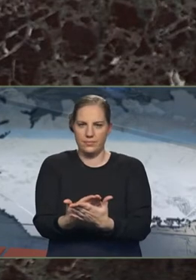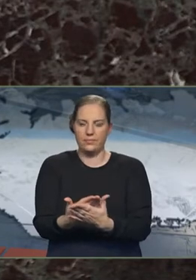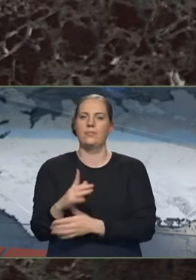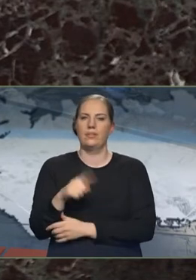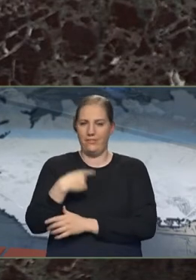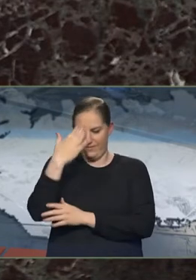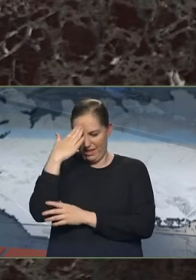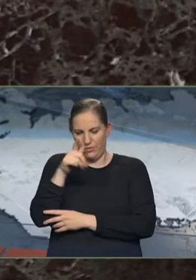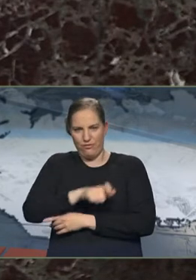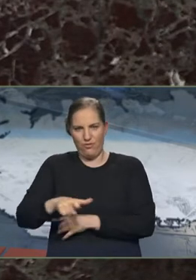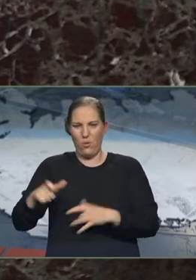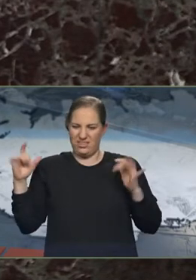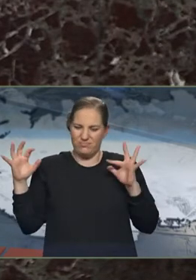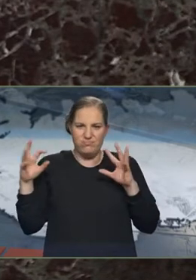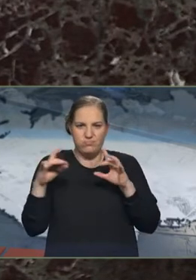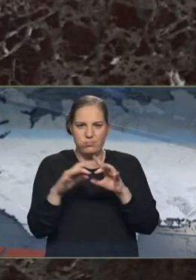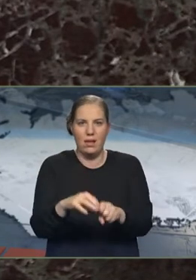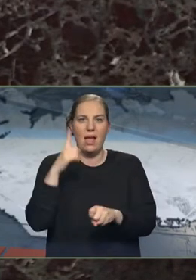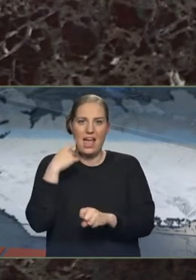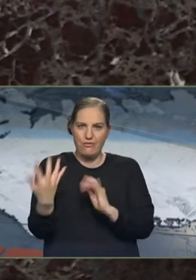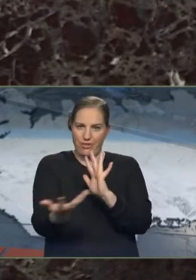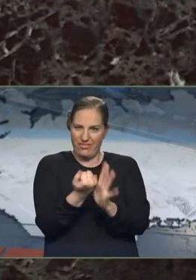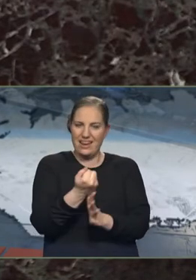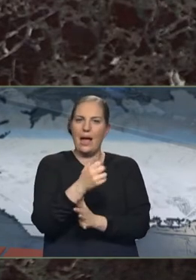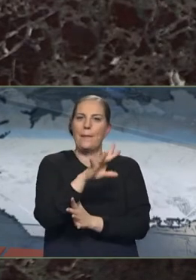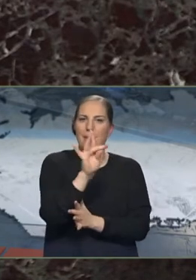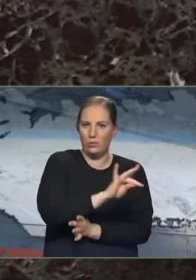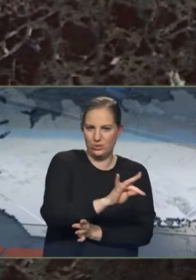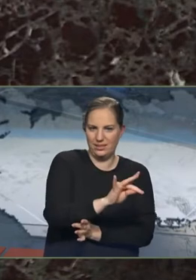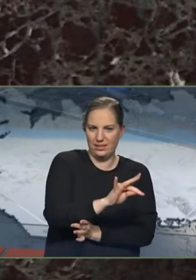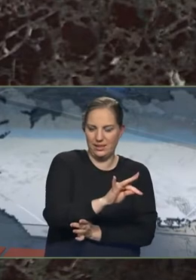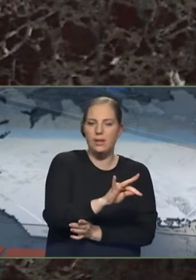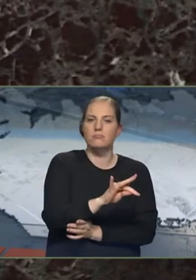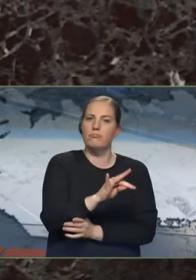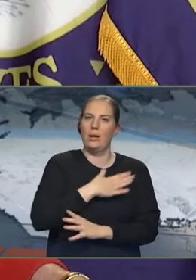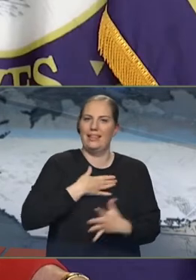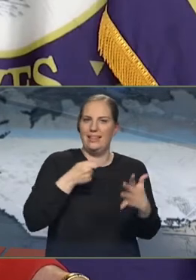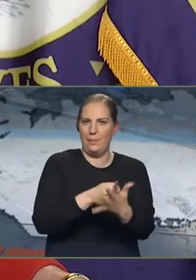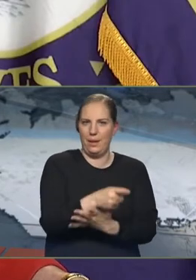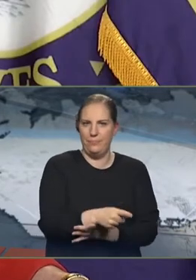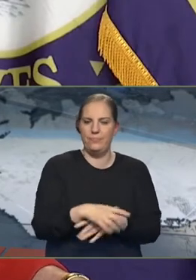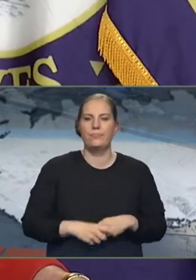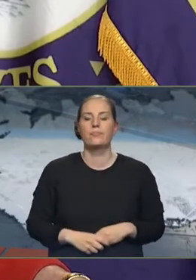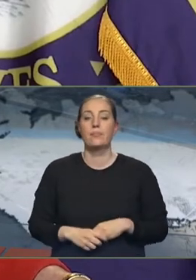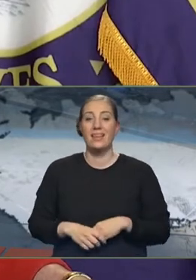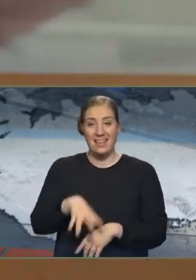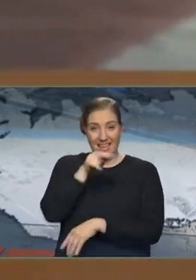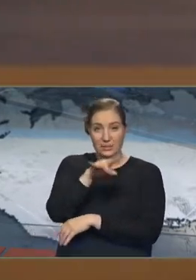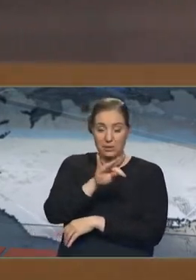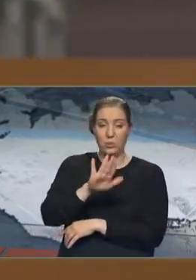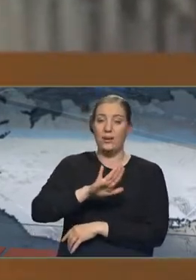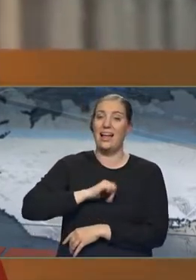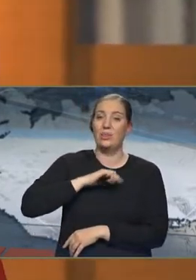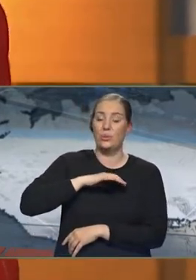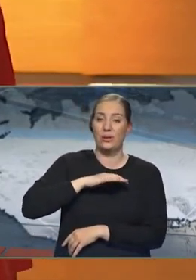that if they had found speaker Pelosi, they would have killed her. Nancy Pelosi, sem er áttræða